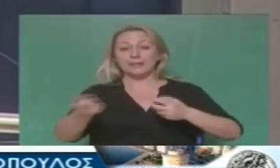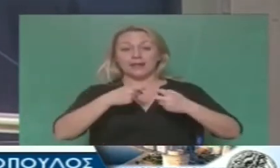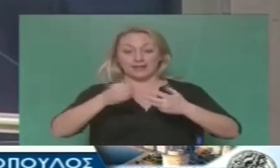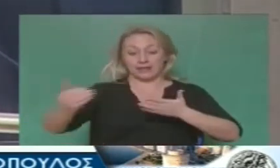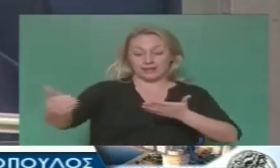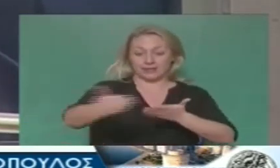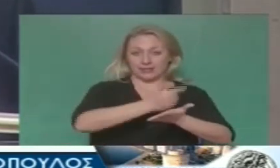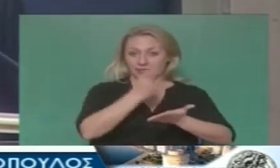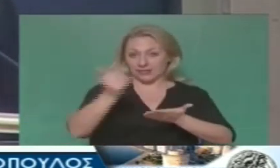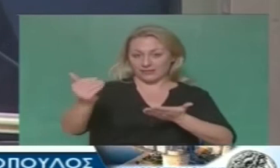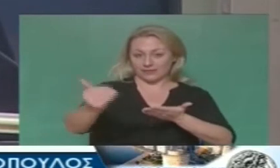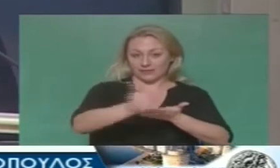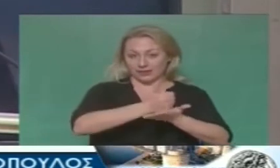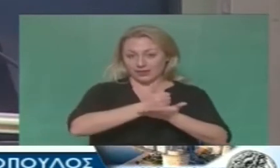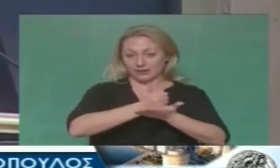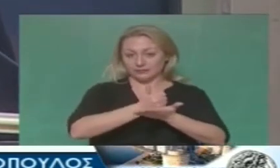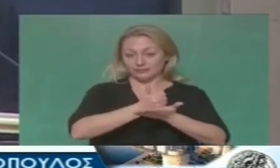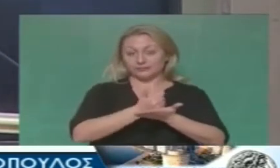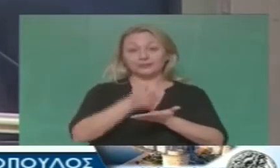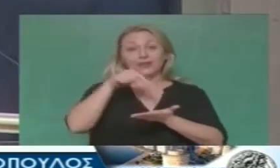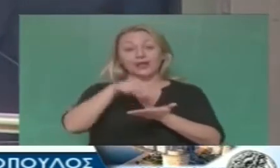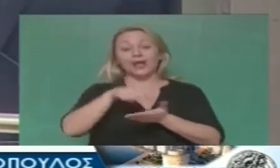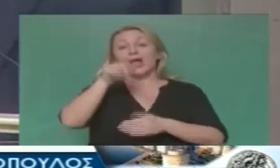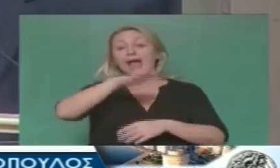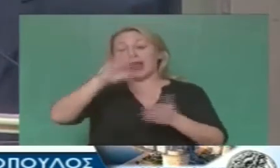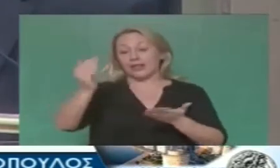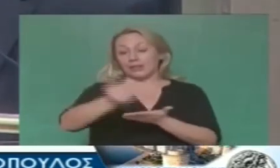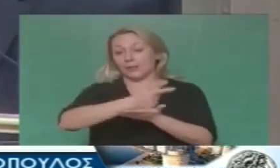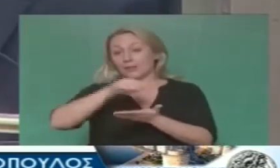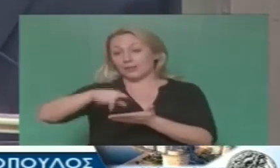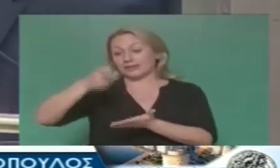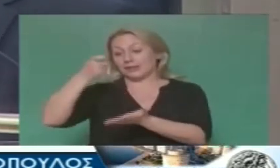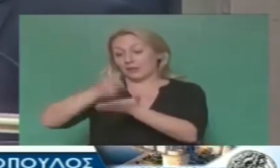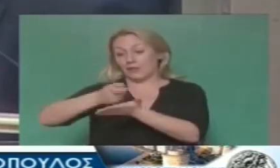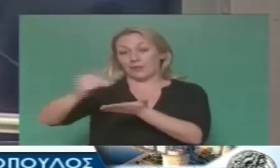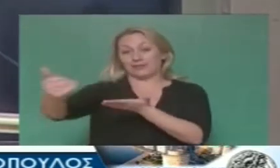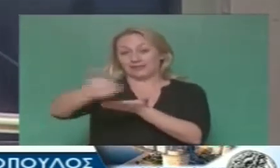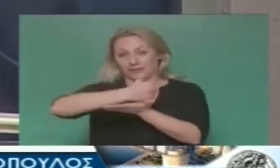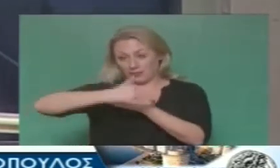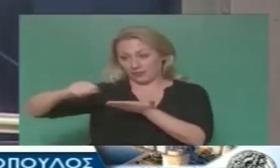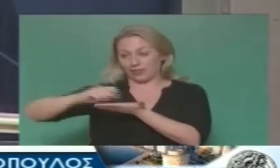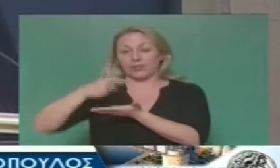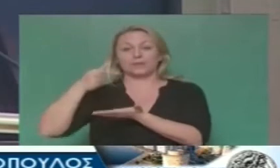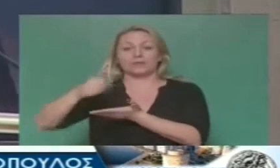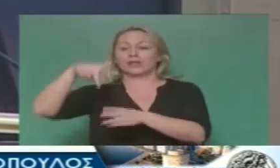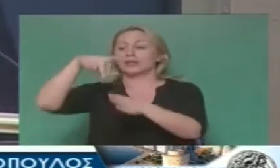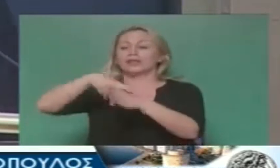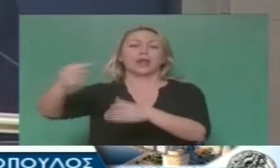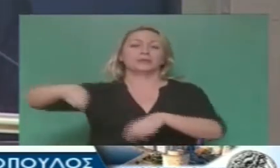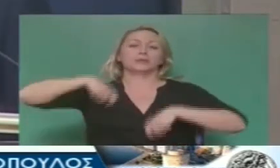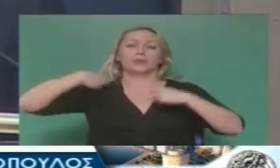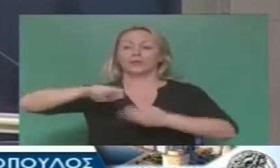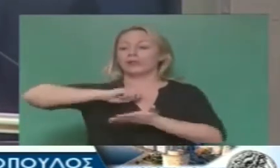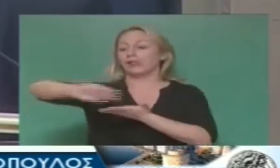το οποίο εισπράττει από σένα στην επιδότηση των κυρίων τραπεζιτών των κυρίων βιομηχάνων, των κυρίων εφοπλιστών και